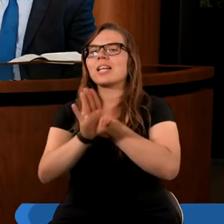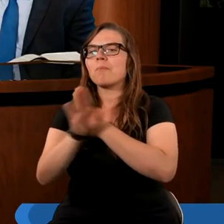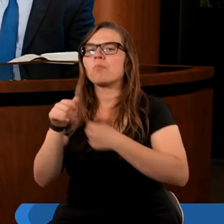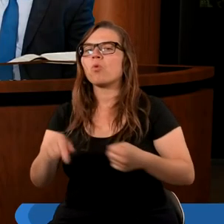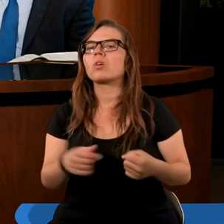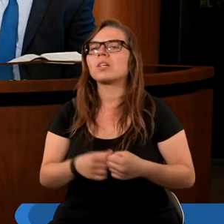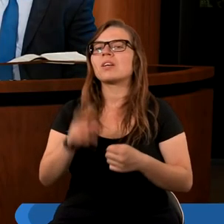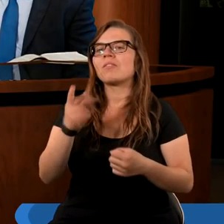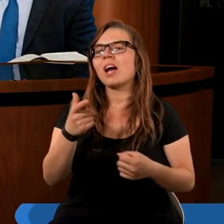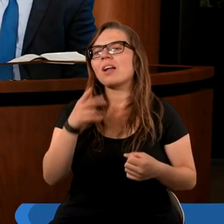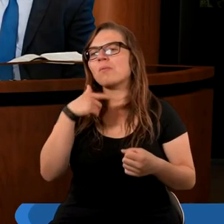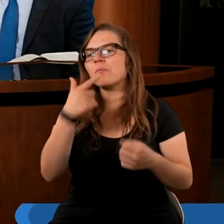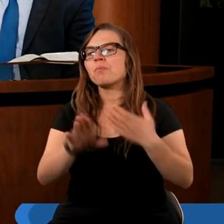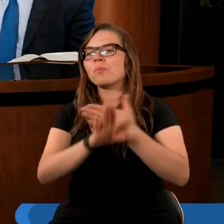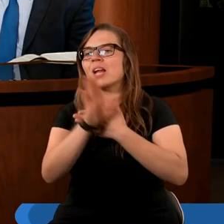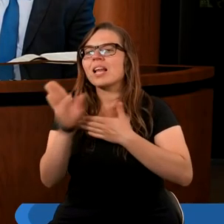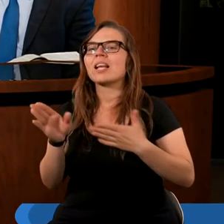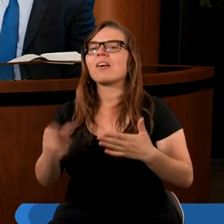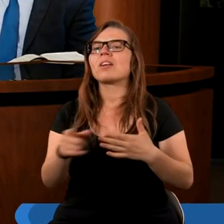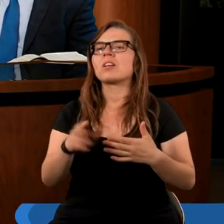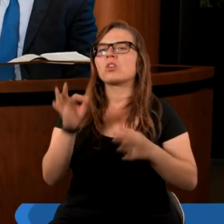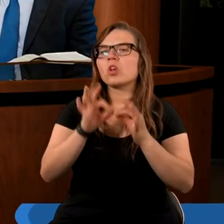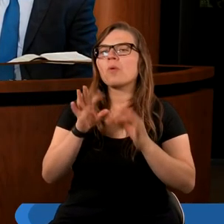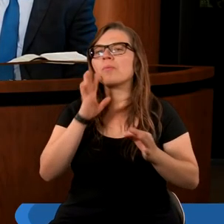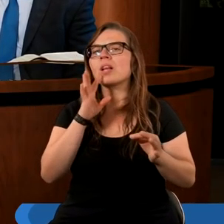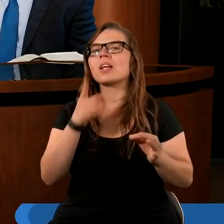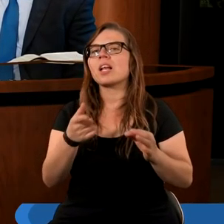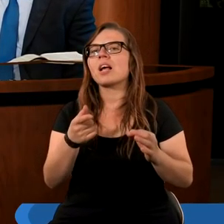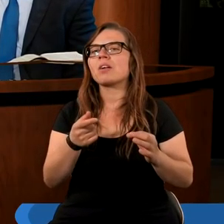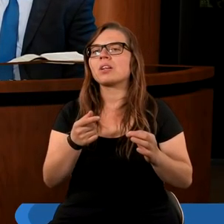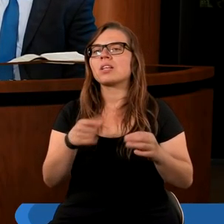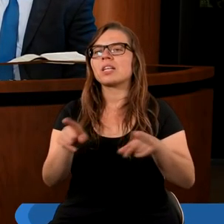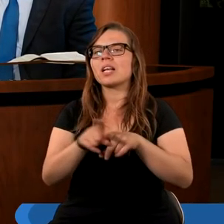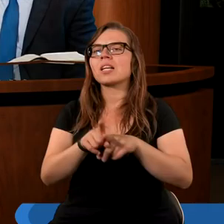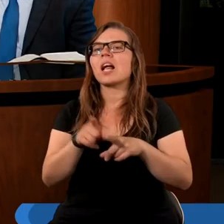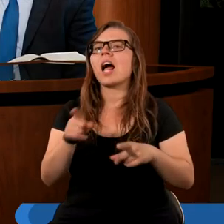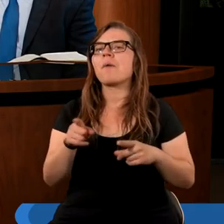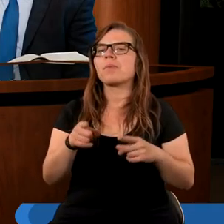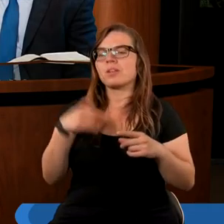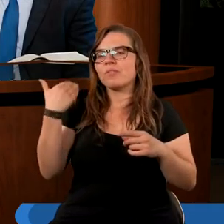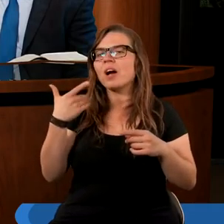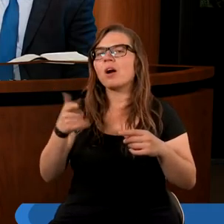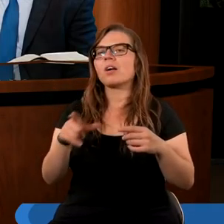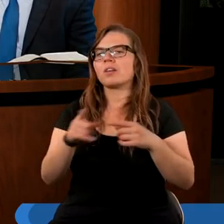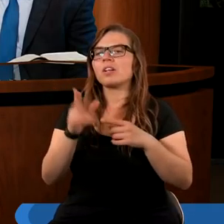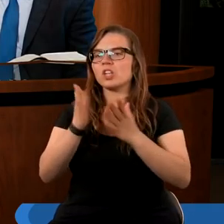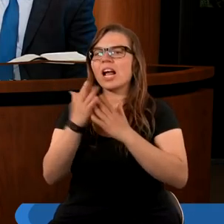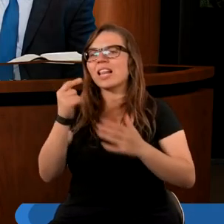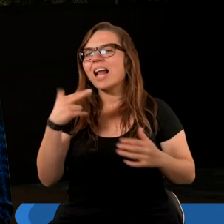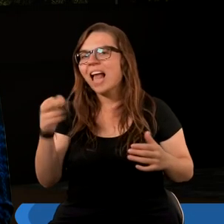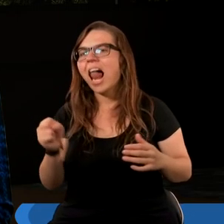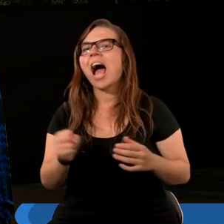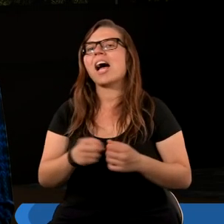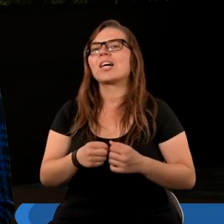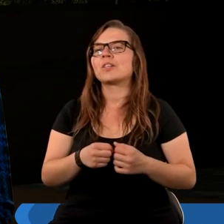To oczywiście przedstawia dokładnie, powiedzmy, prawie takie same zwierzęta, czy takie same zwierzęta jak w księdze Daniela, gdzie